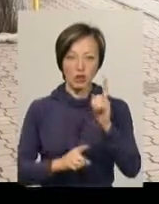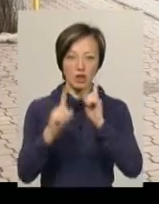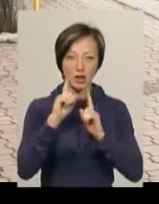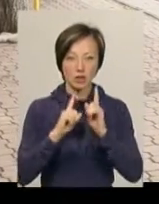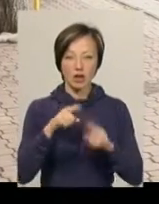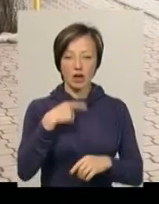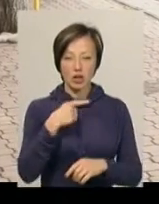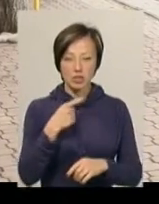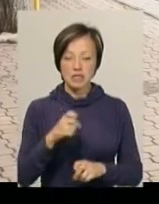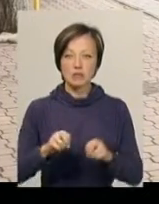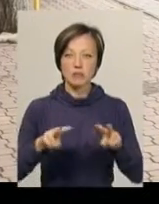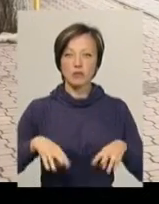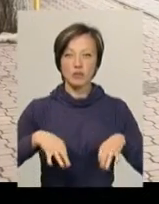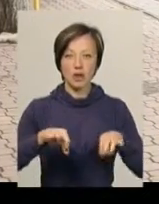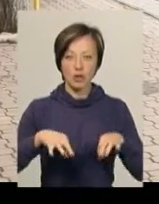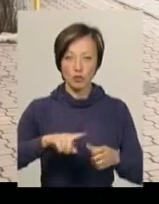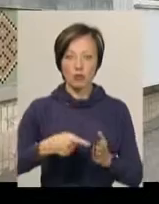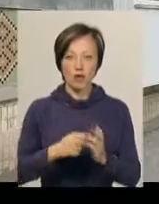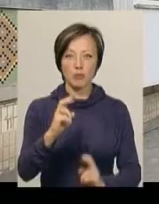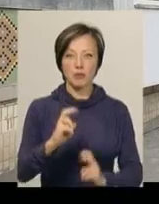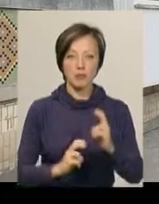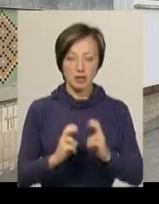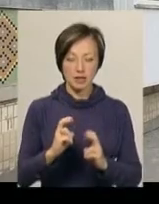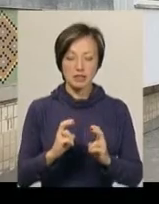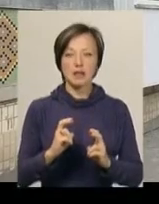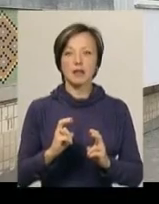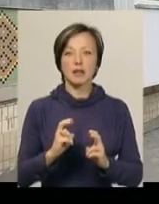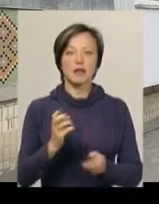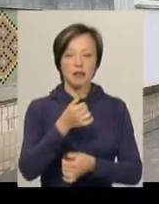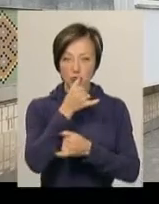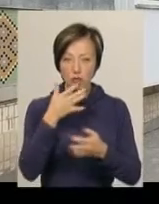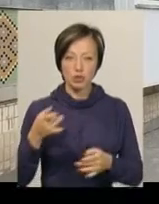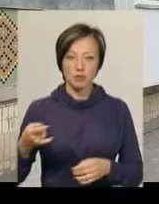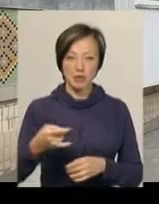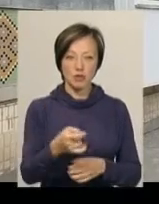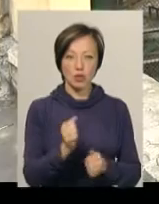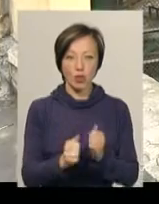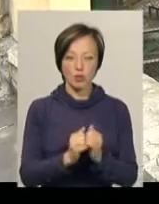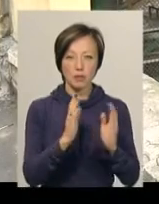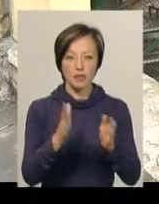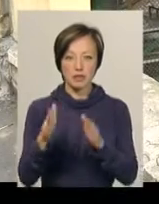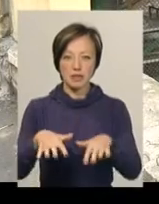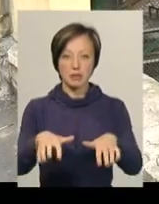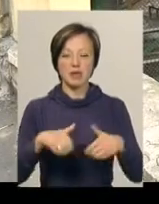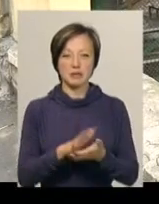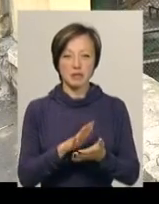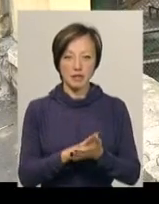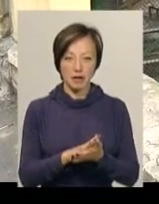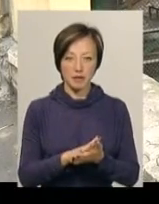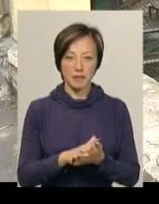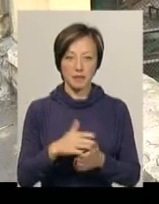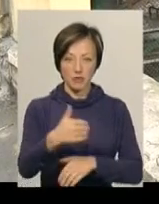Тетяна Циб каже, спеціалізований транспорт комунального підприємства «Спецкомонтранс» не може під'їхати до кожного під'їзду, щоб забрати сміття зі